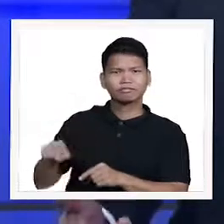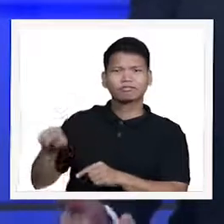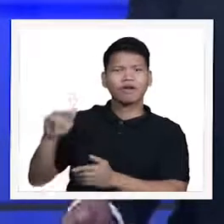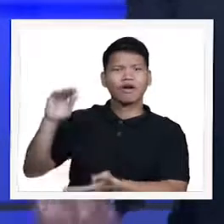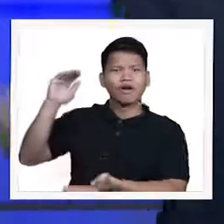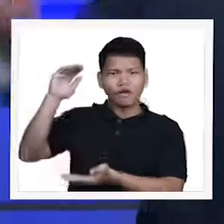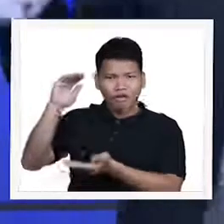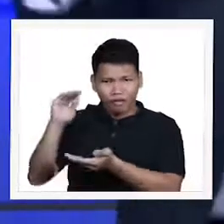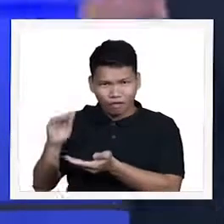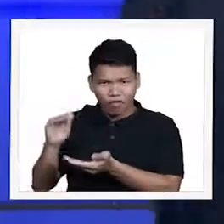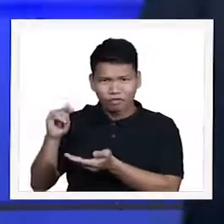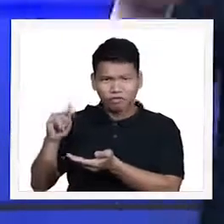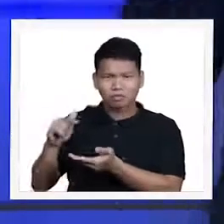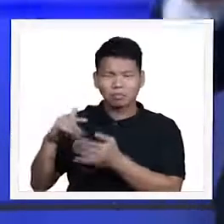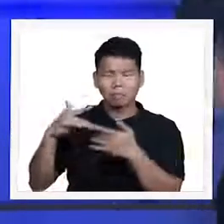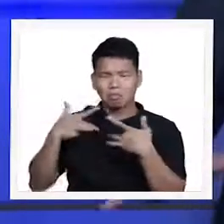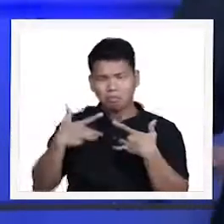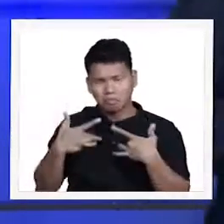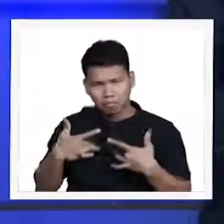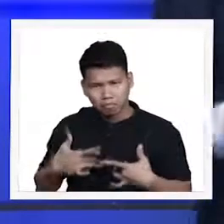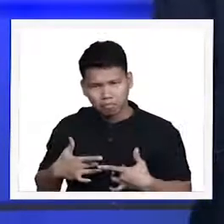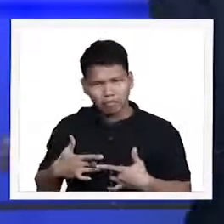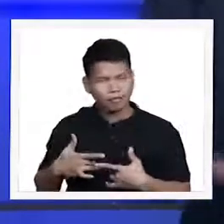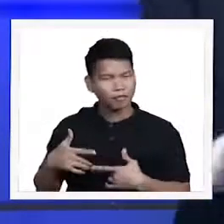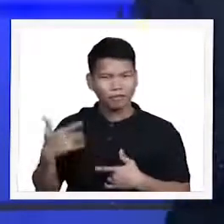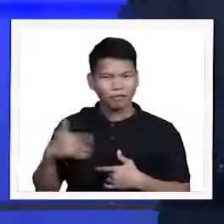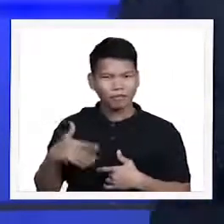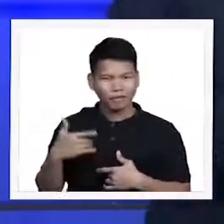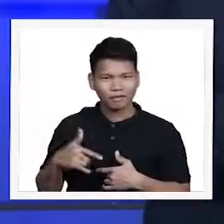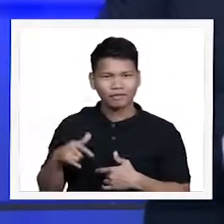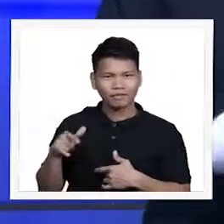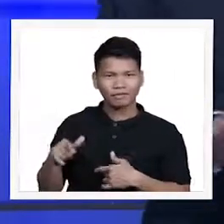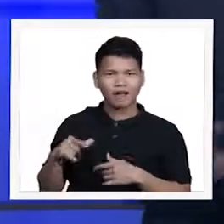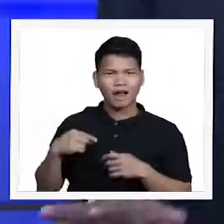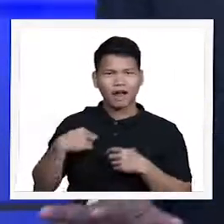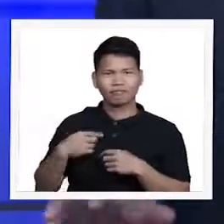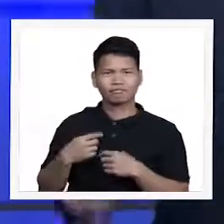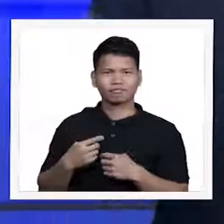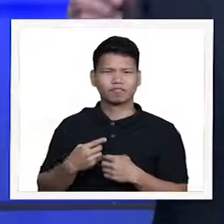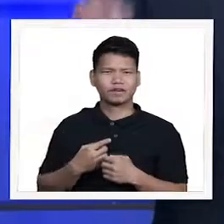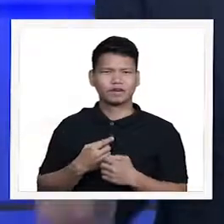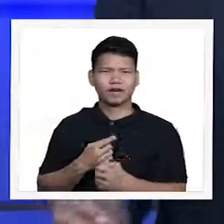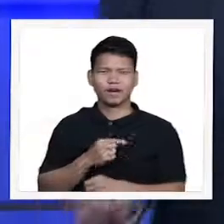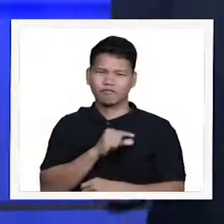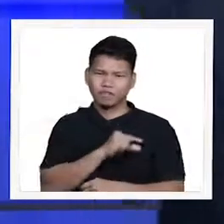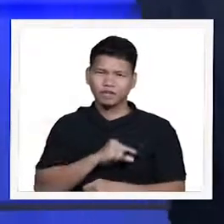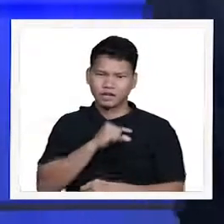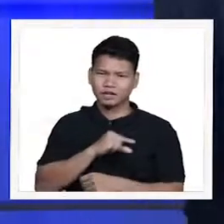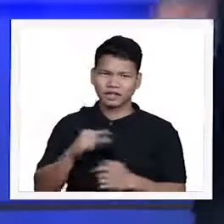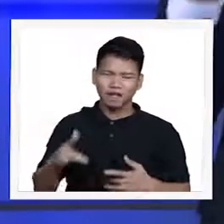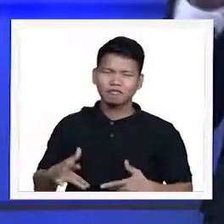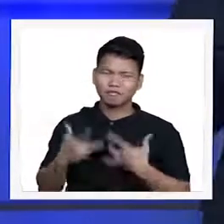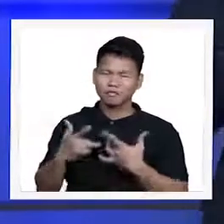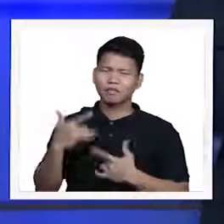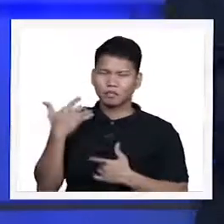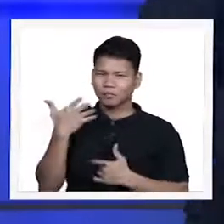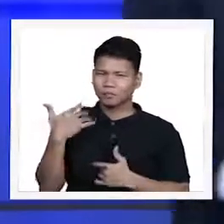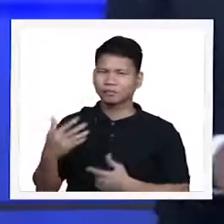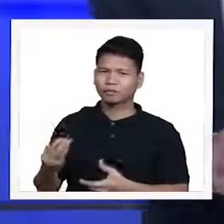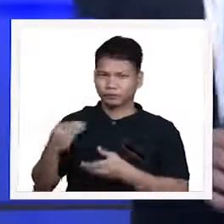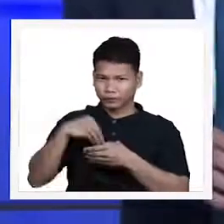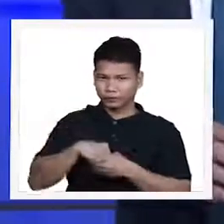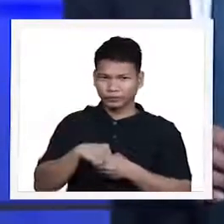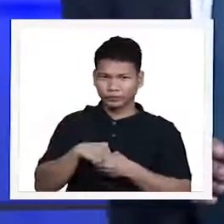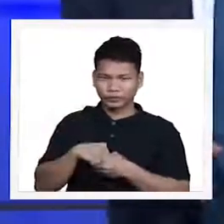praying the lower the level of their depressive symptoms and their